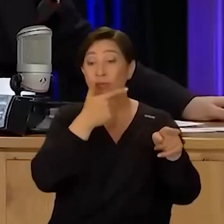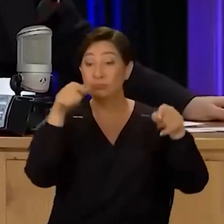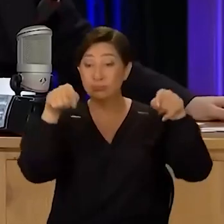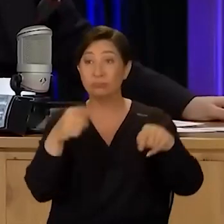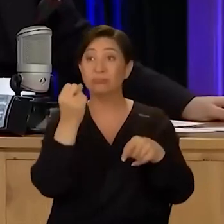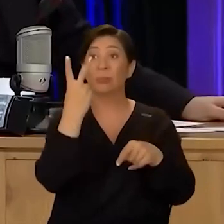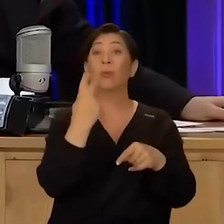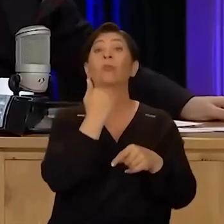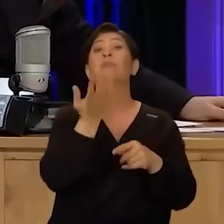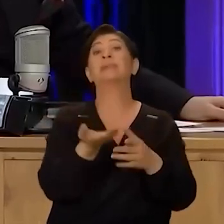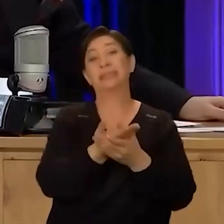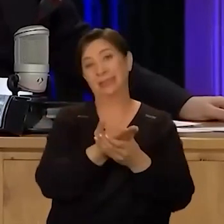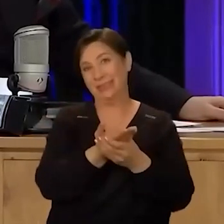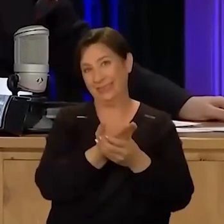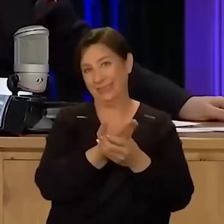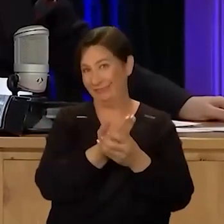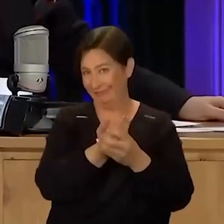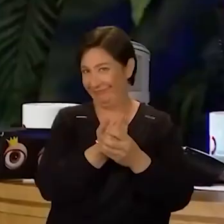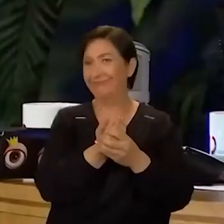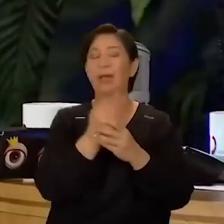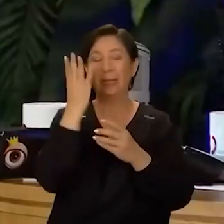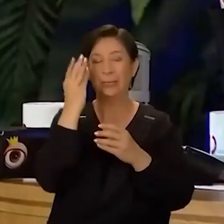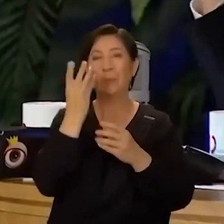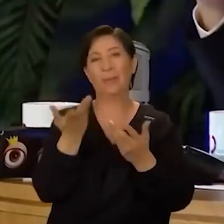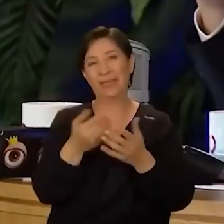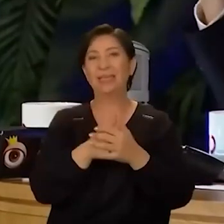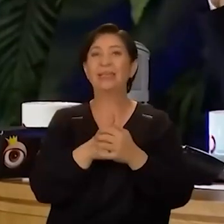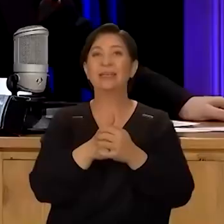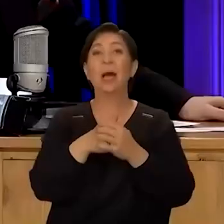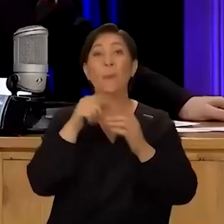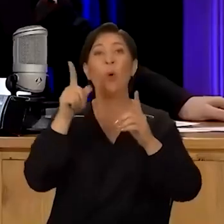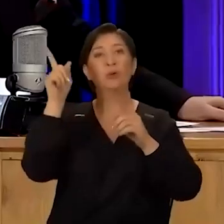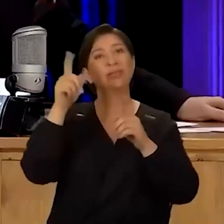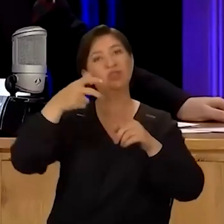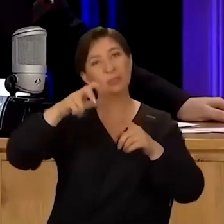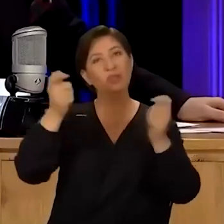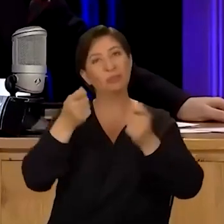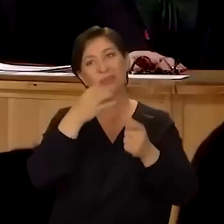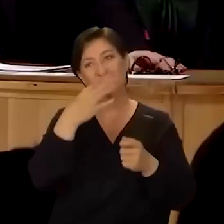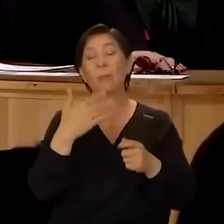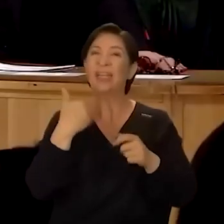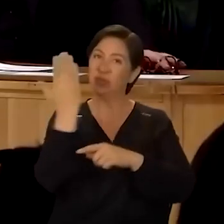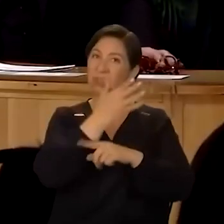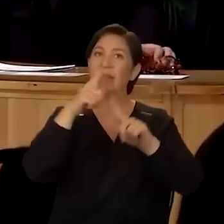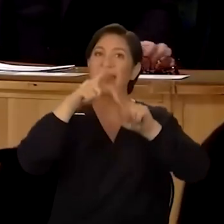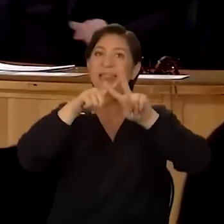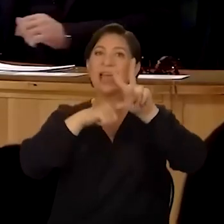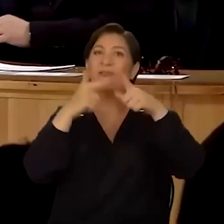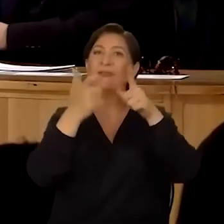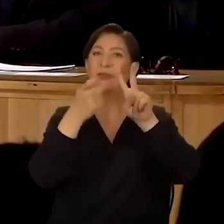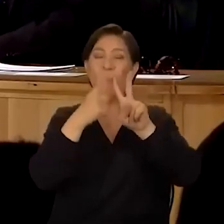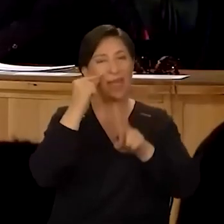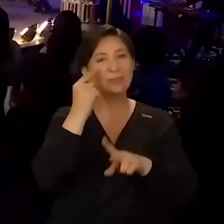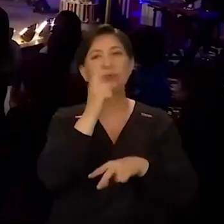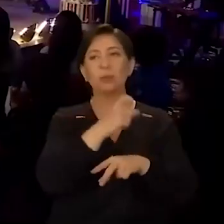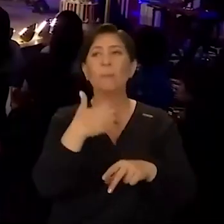bir mekanda çıkıyorum. Bir mekanda çıkıyorsun. Tek mekanda çıkıyorum. tamam peki. Ama bu dileğinizi Tayfun Bey'e soracağım. Hayır estağfurullah ne demek.